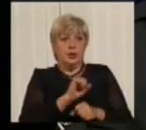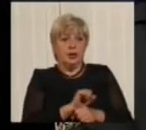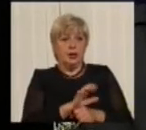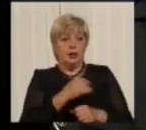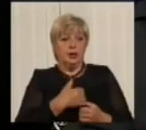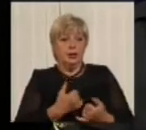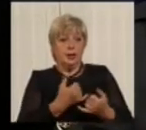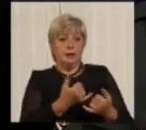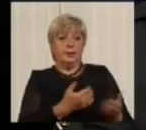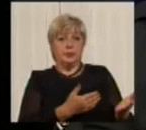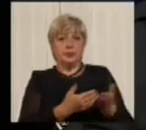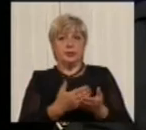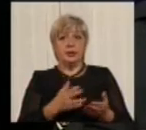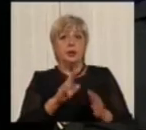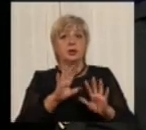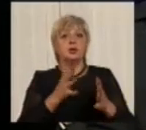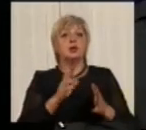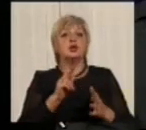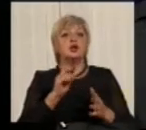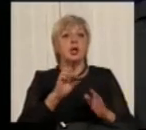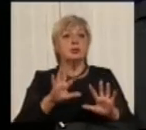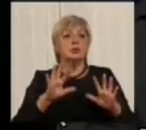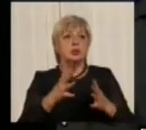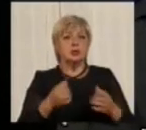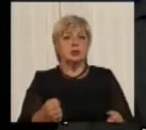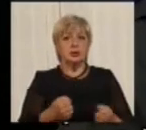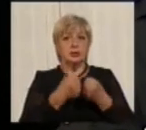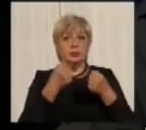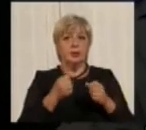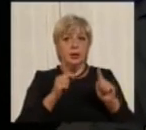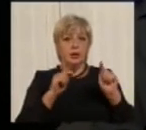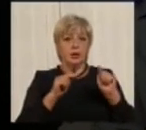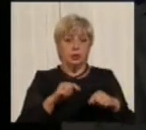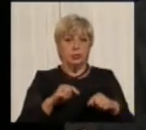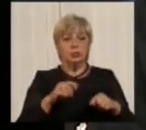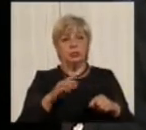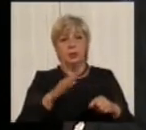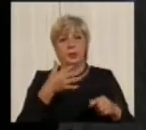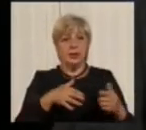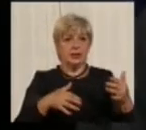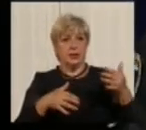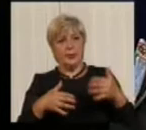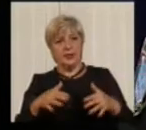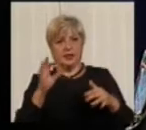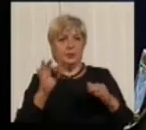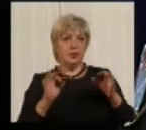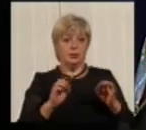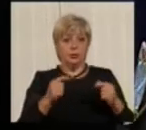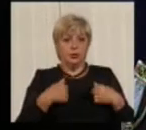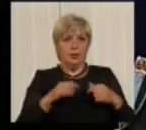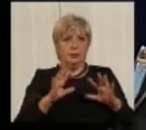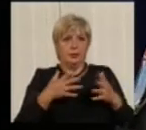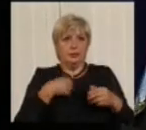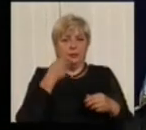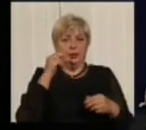повинен, чим страпиться ДТП, і тут ж 50 на 50, що ти можеш бути винним. Але з круговим рухом це